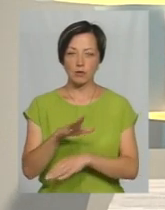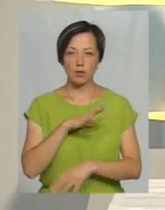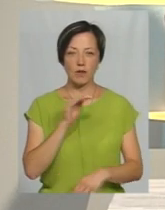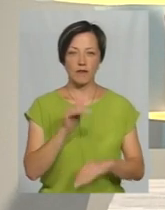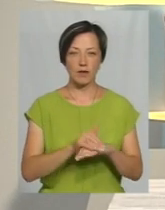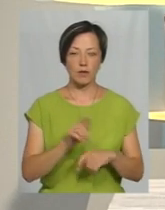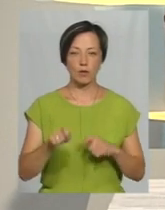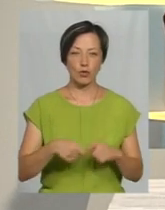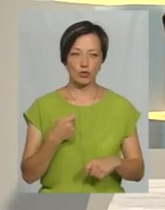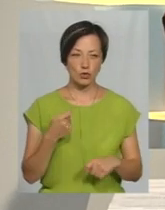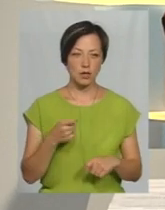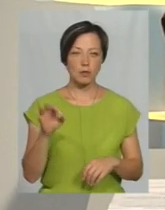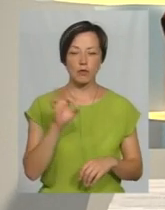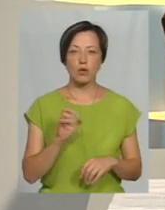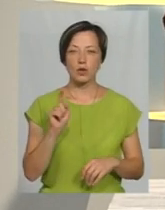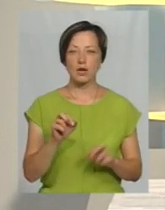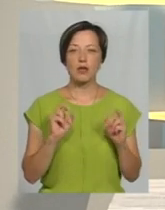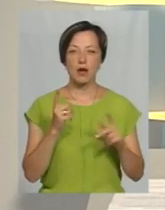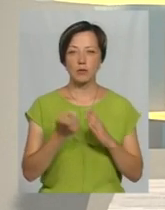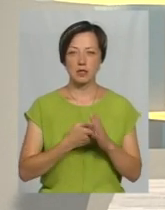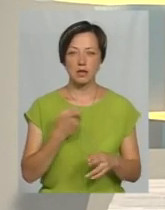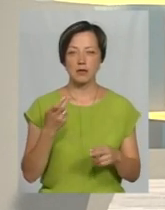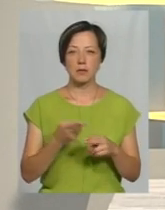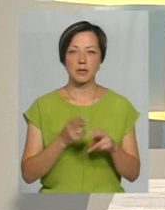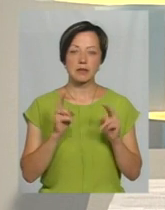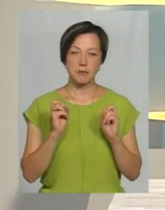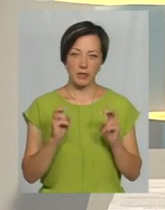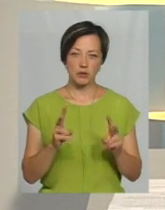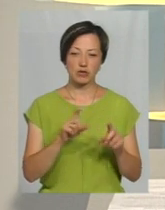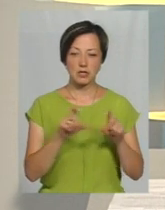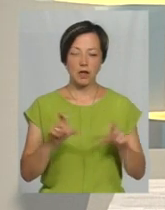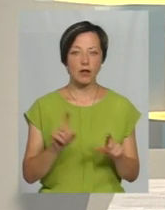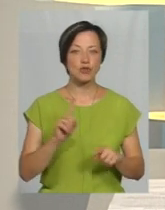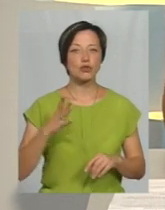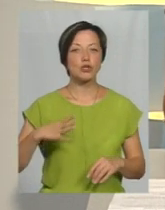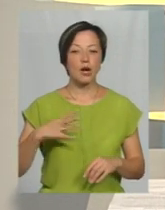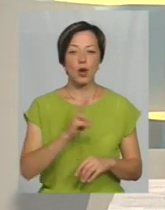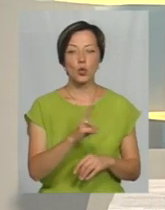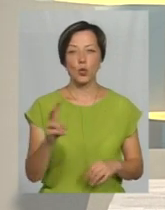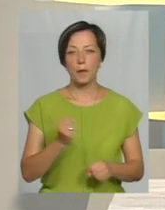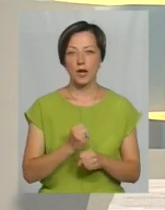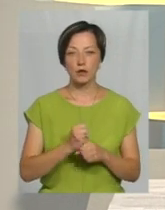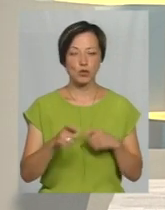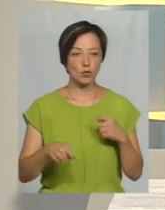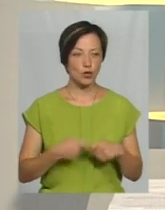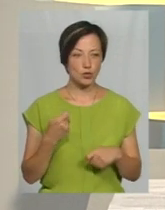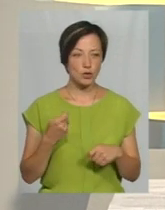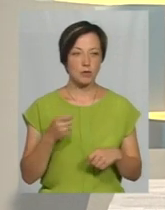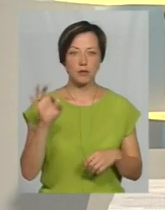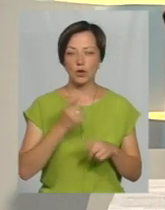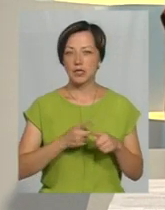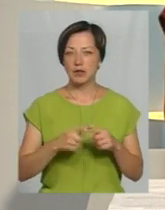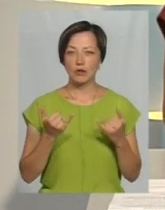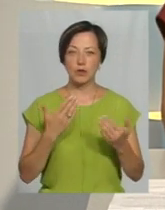виявлені порушення. Про те, як розпізнати безпечні заклади і що чекає на тих, хто працює з порушеннями, про це